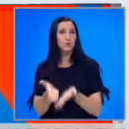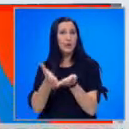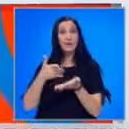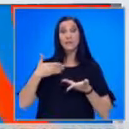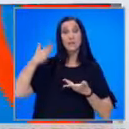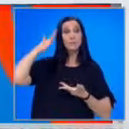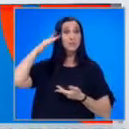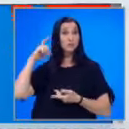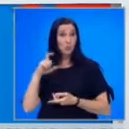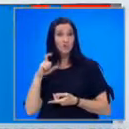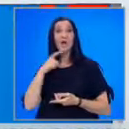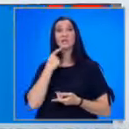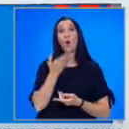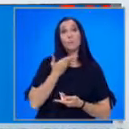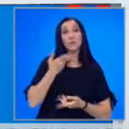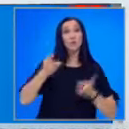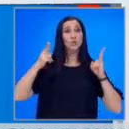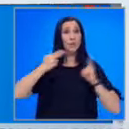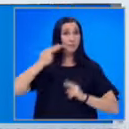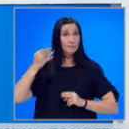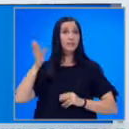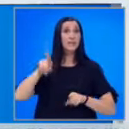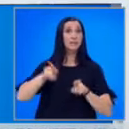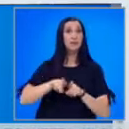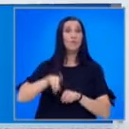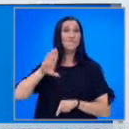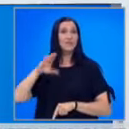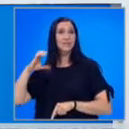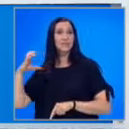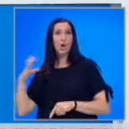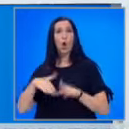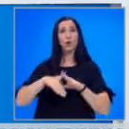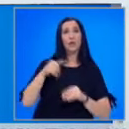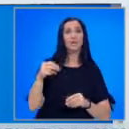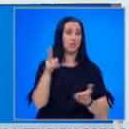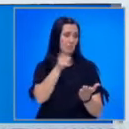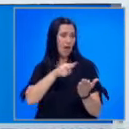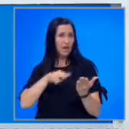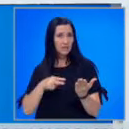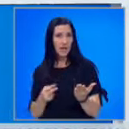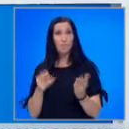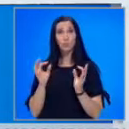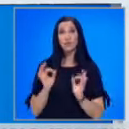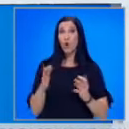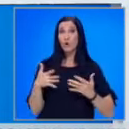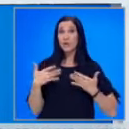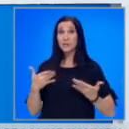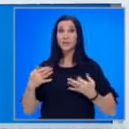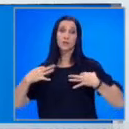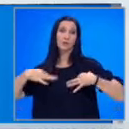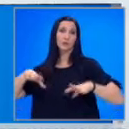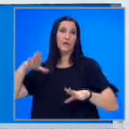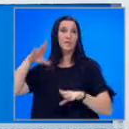министр Стоилов за тълкователно решение по темата, след като Висшия съдебен съвет знаете отказа да разгледа по същество искането му за